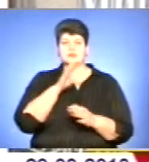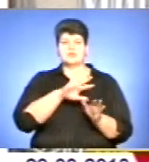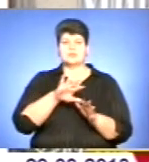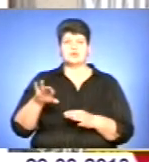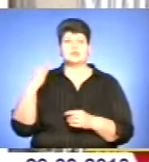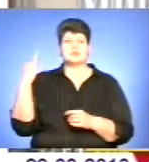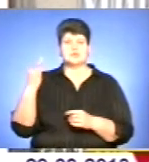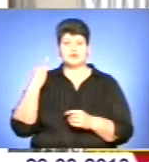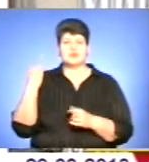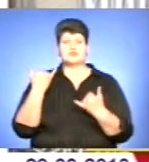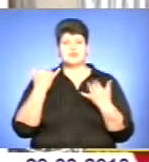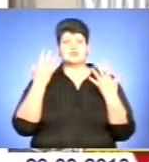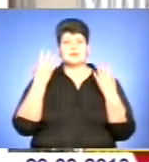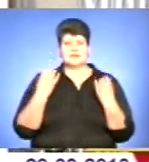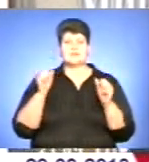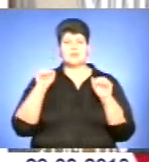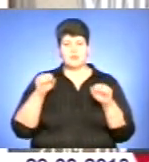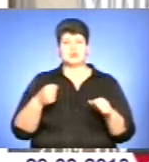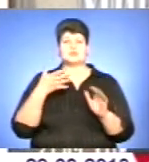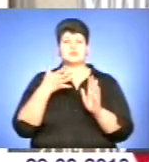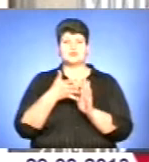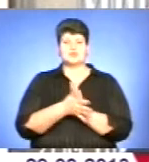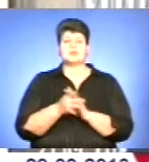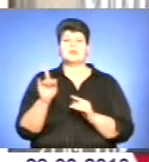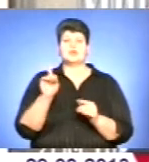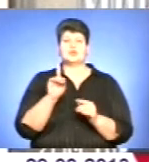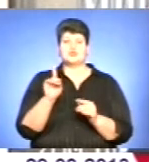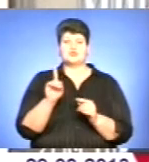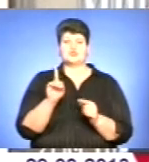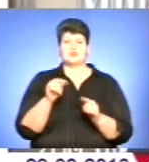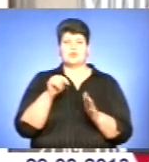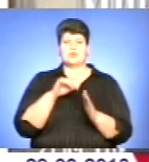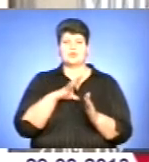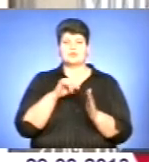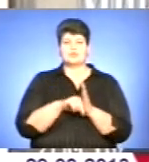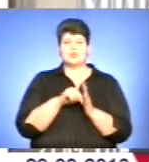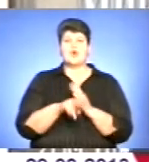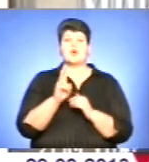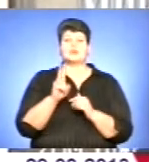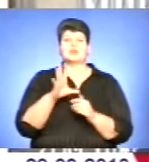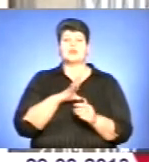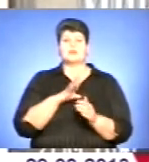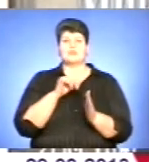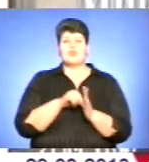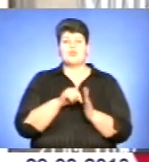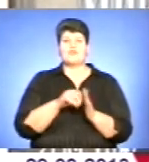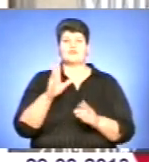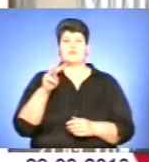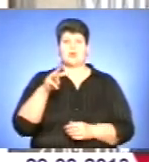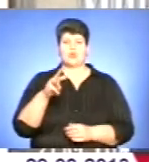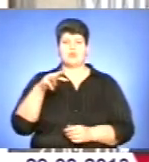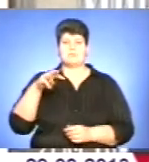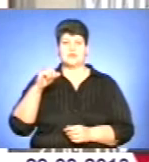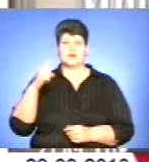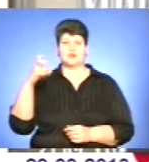можна тільки на сьогоднішній день зрозуміти, що таке було, чи хто такий був Микола Мігновський.